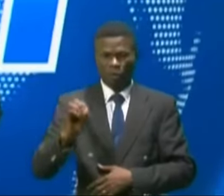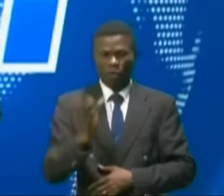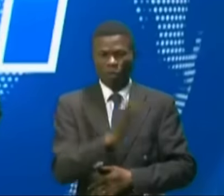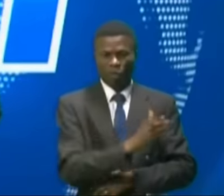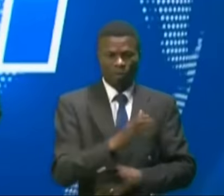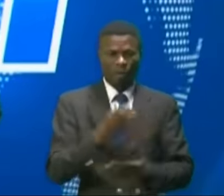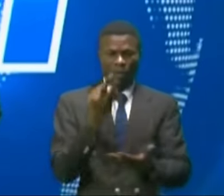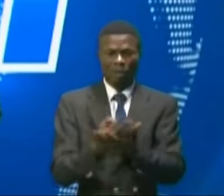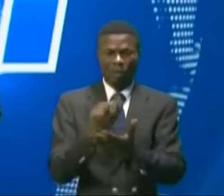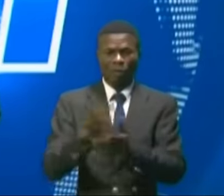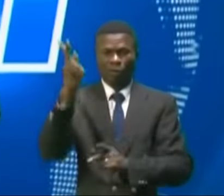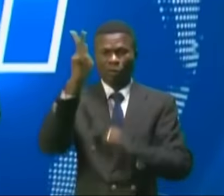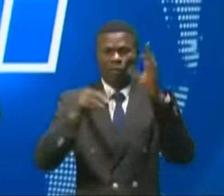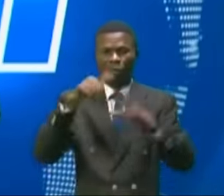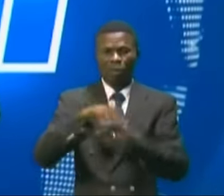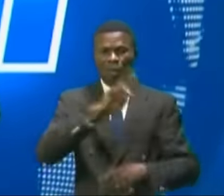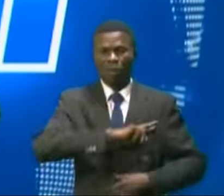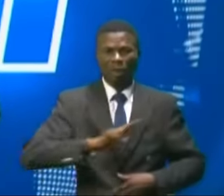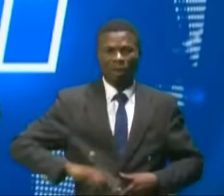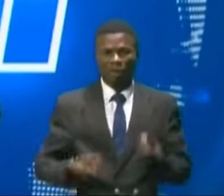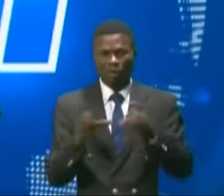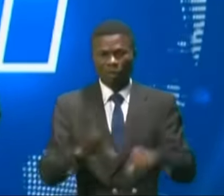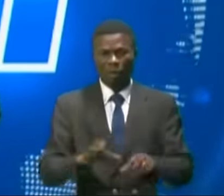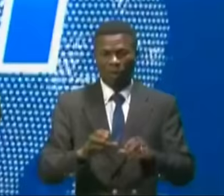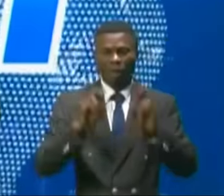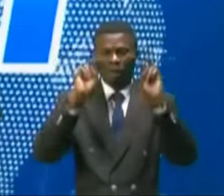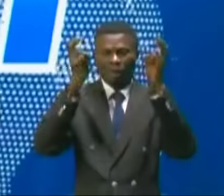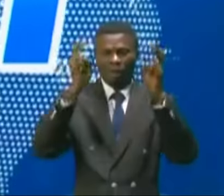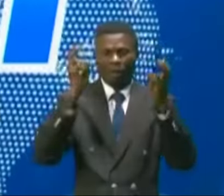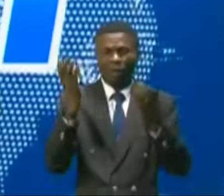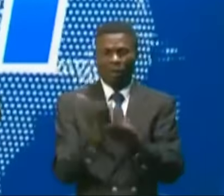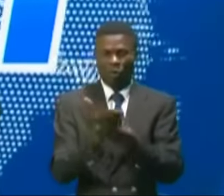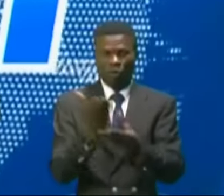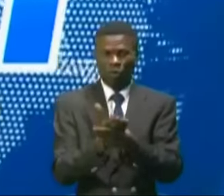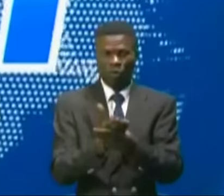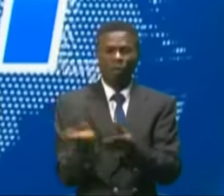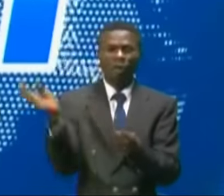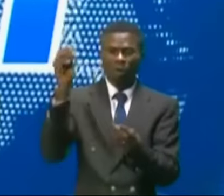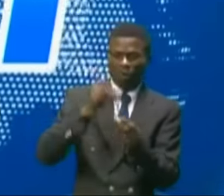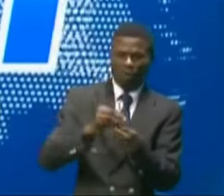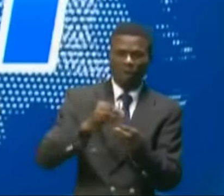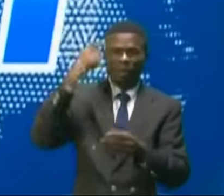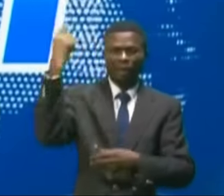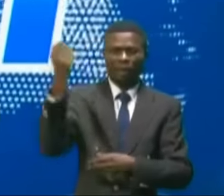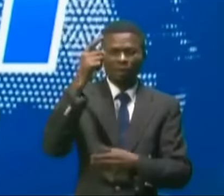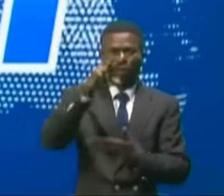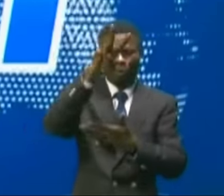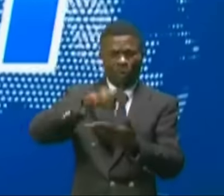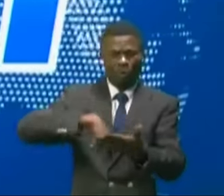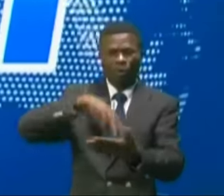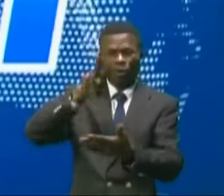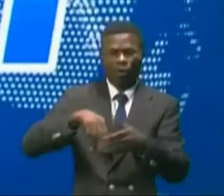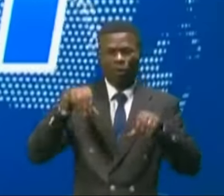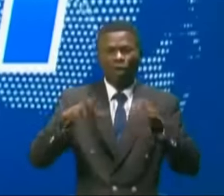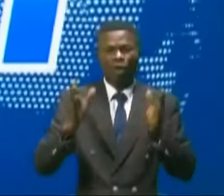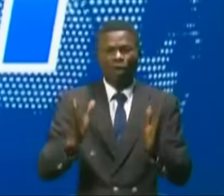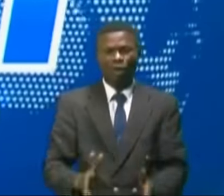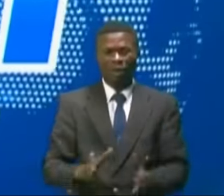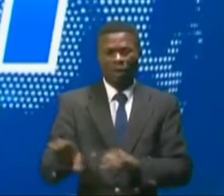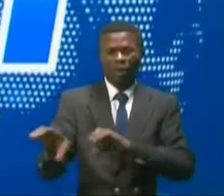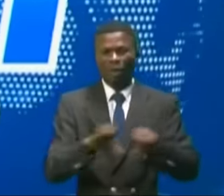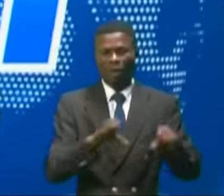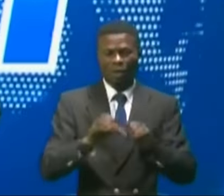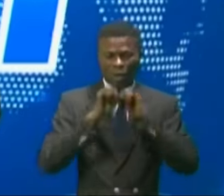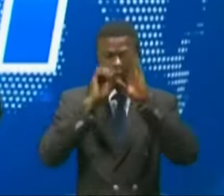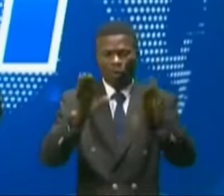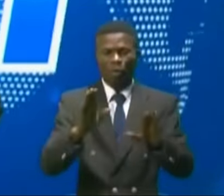« Finance publique en République démocratique du Congo » c'est l'intitulé de l'ouvrage qui vient de s'ajouter dans le monde de la littérature congolaise. La cérémonie